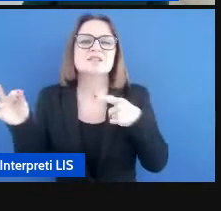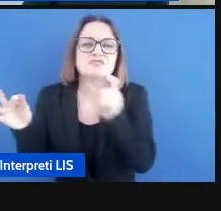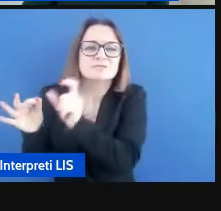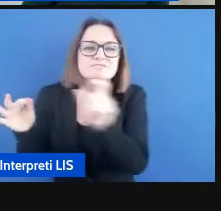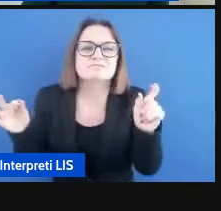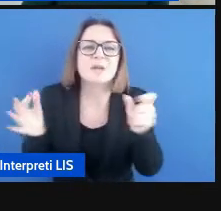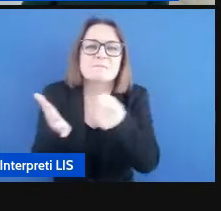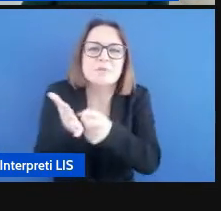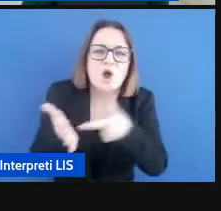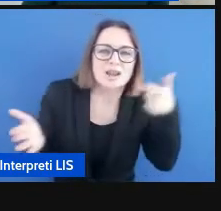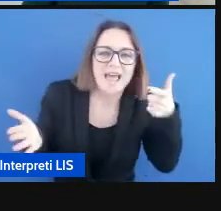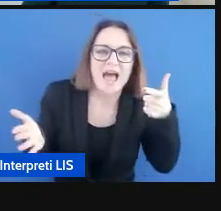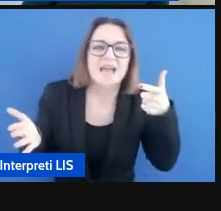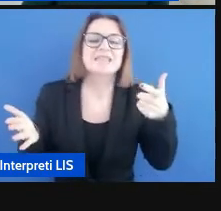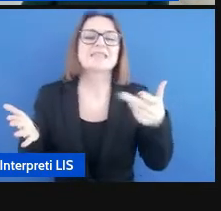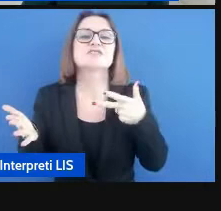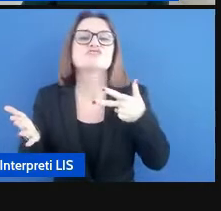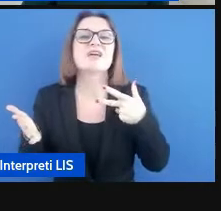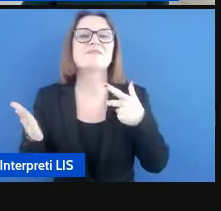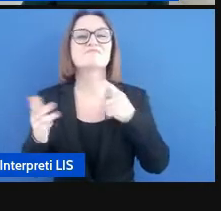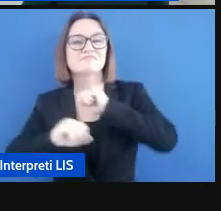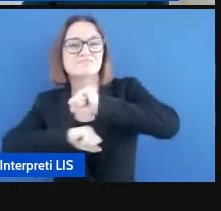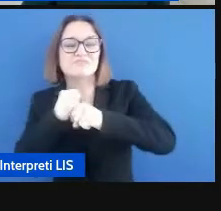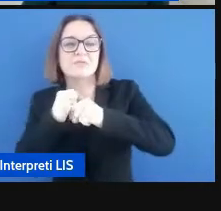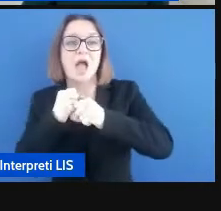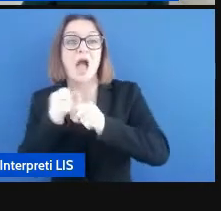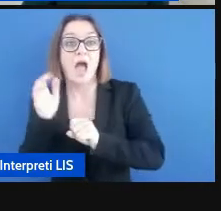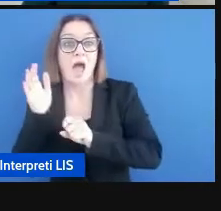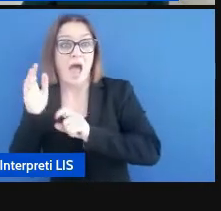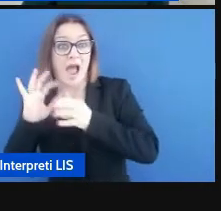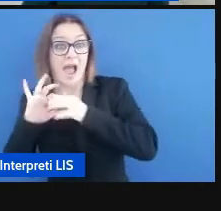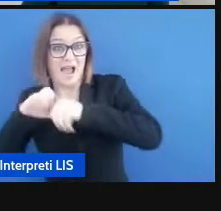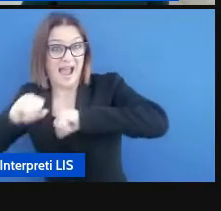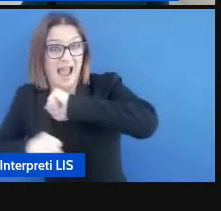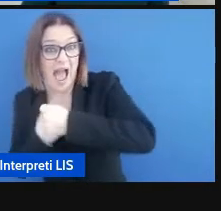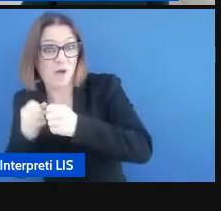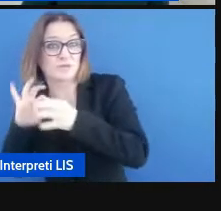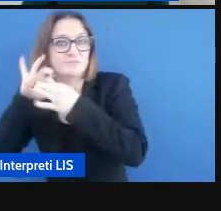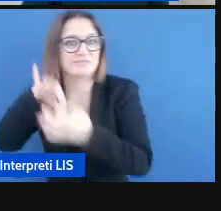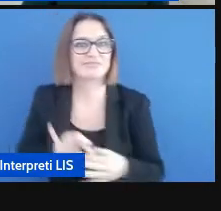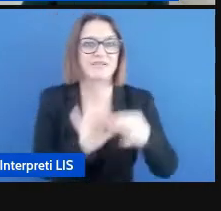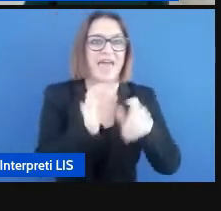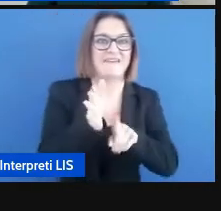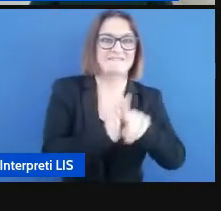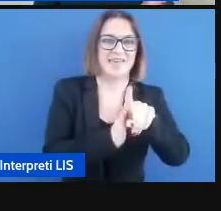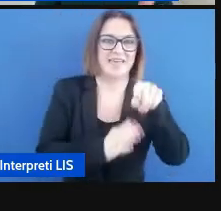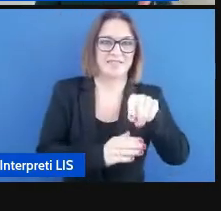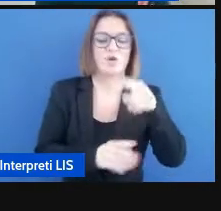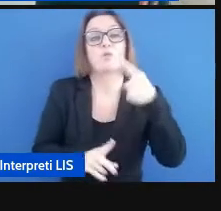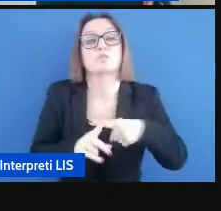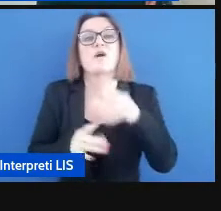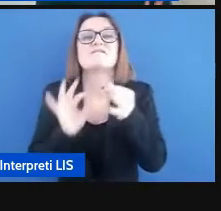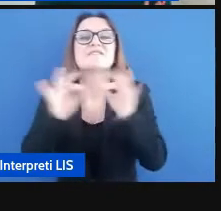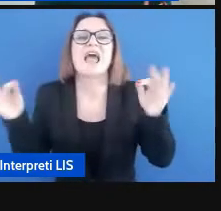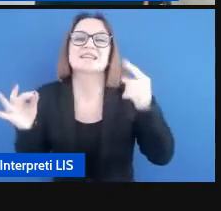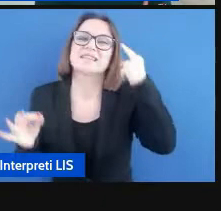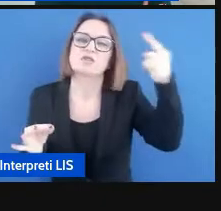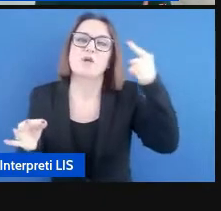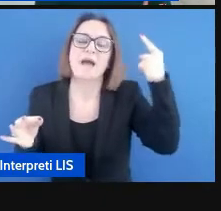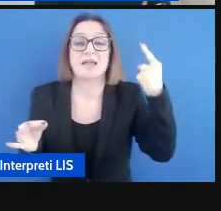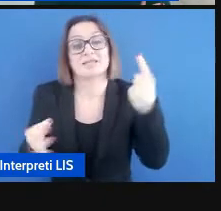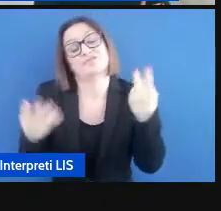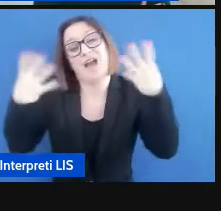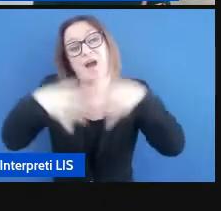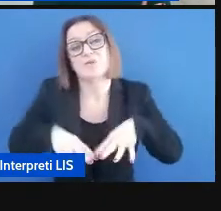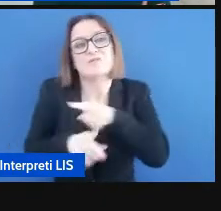funzionali dinamiche causa effetto e frasi idiomatiche e allo stesso tempo naturalmente sono libri divertenti